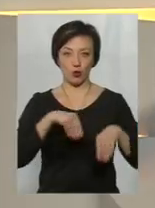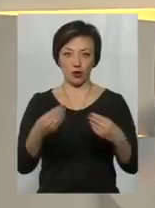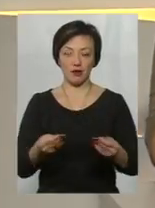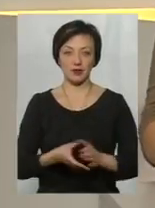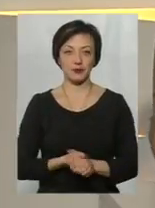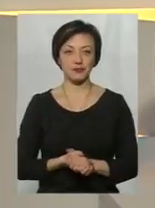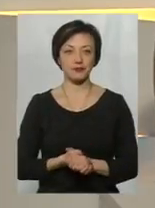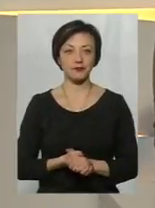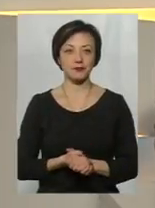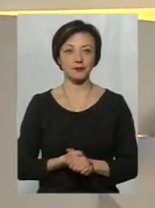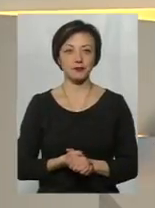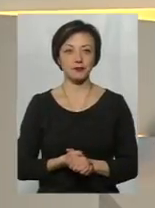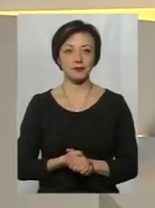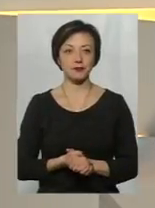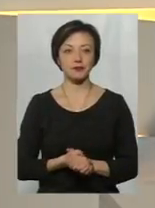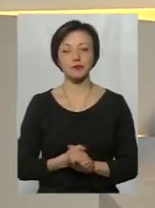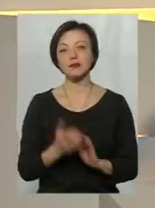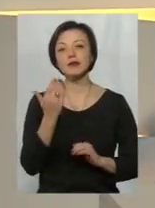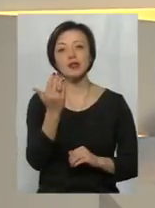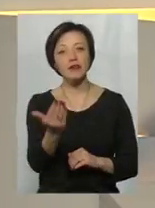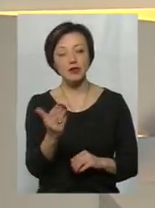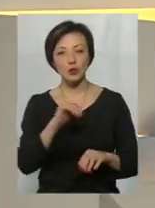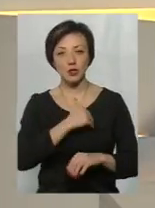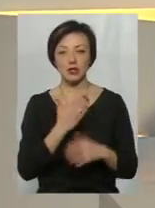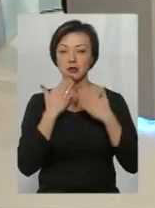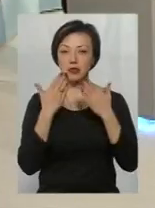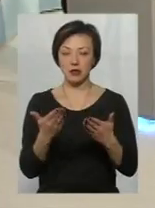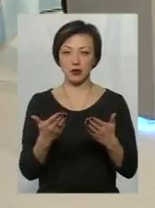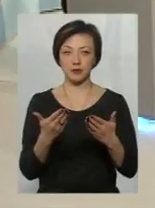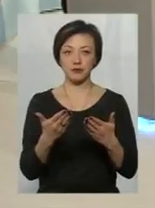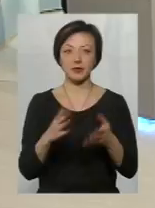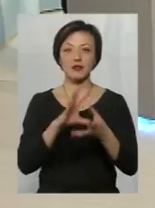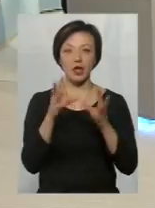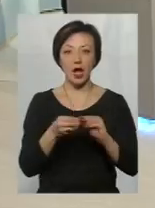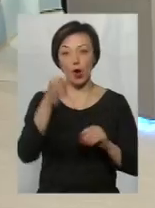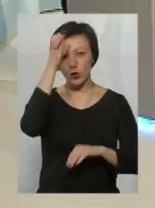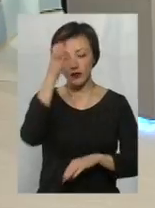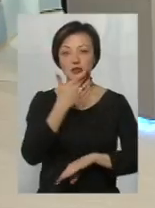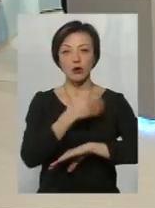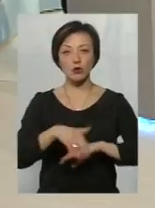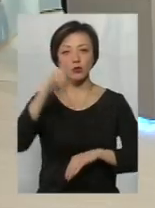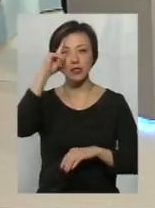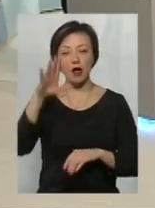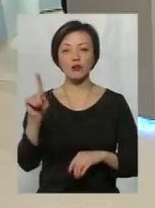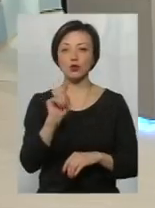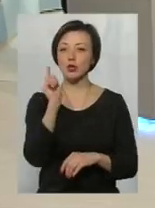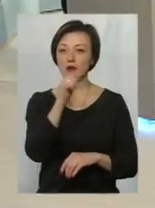Дякую, пане Сергій. Пане Олена, хотілася вас запитати. Взагалі освіта за кордоном славиться тим, що там